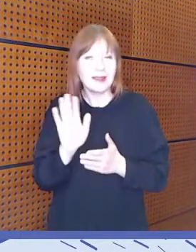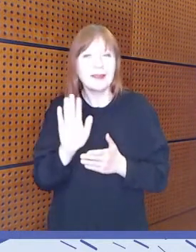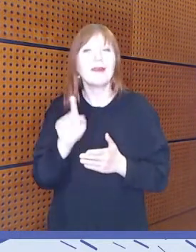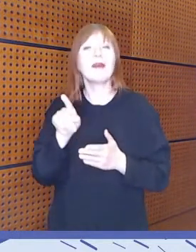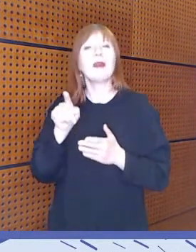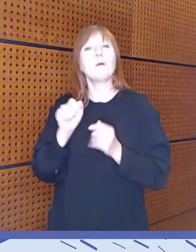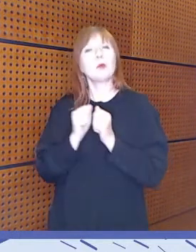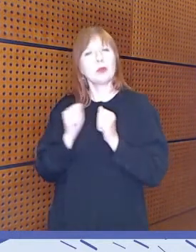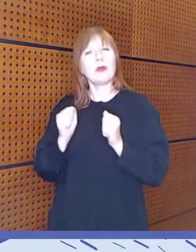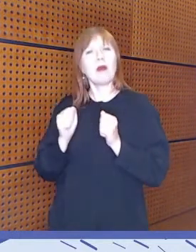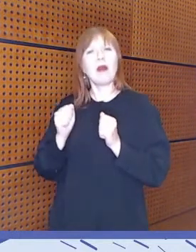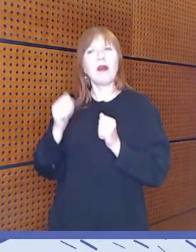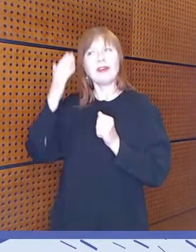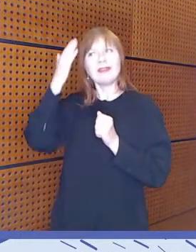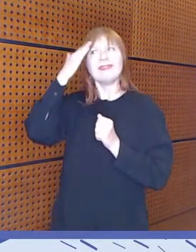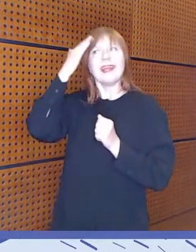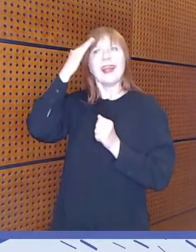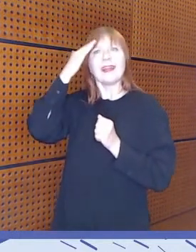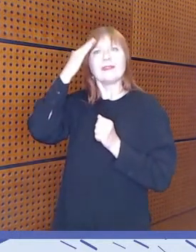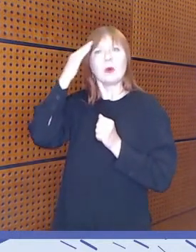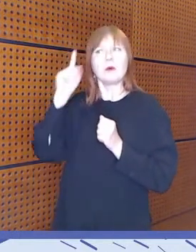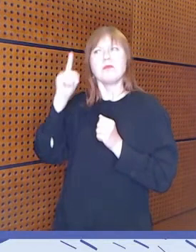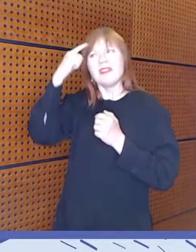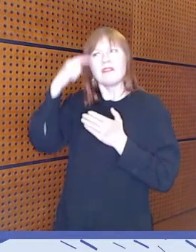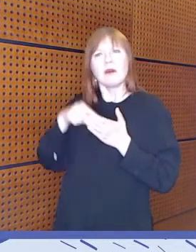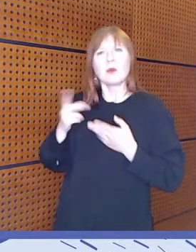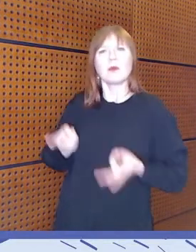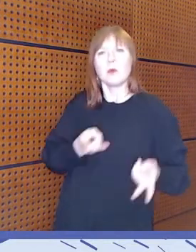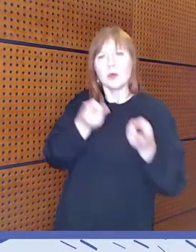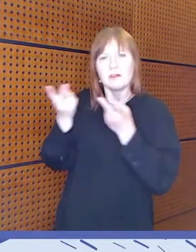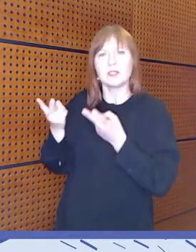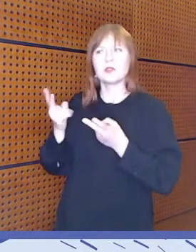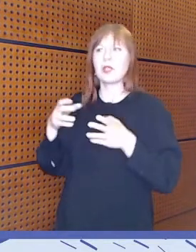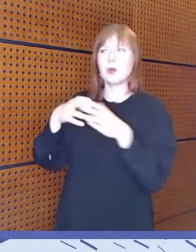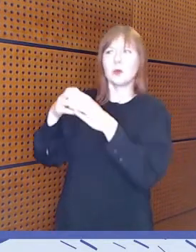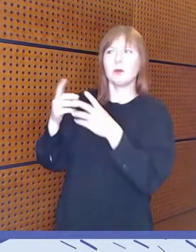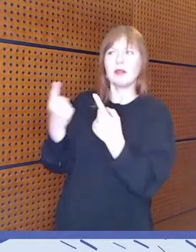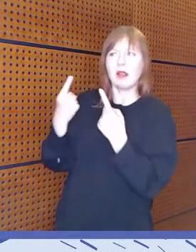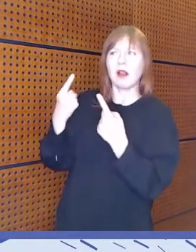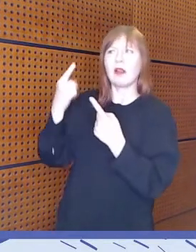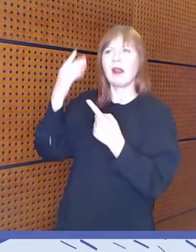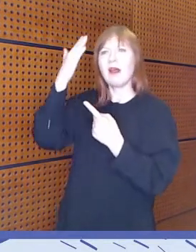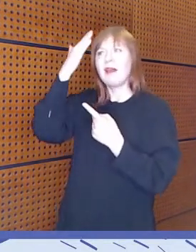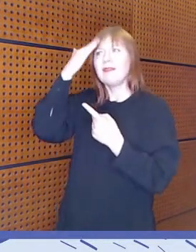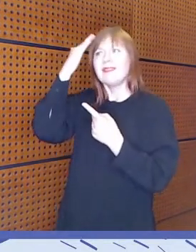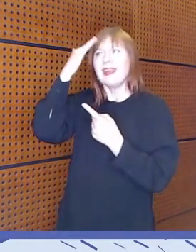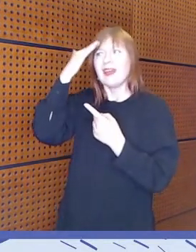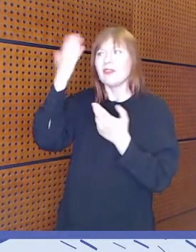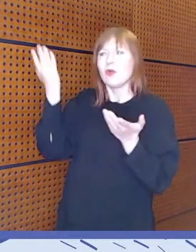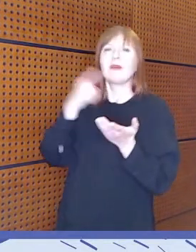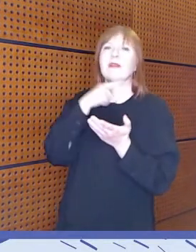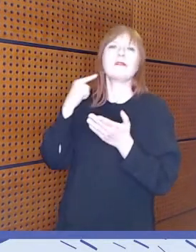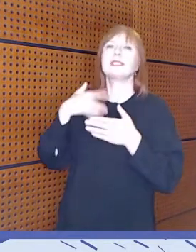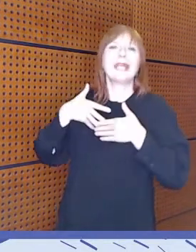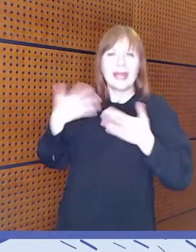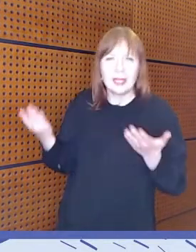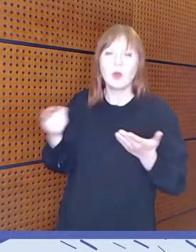tietoa yhdenvertaisuudesta tai erilaisten ryhmien tilanteesta ja asemasta ei ole tarpeeksi.